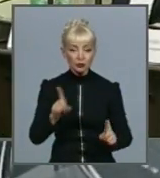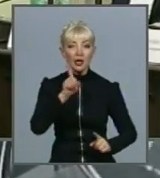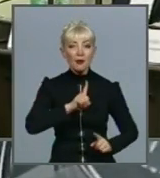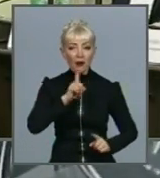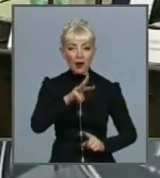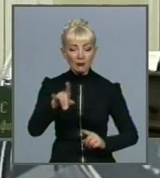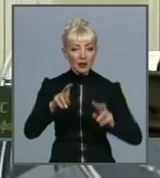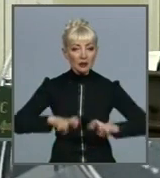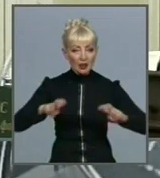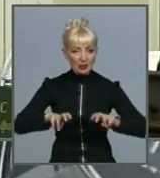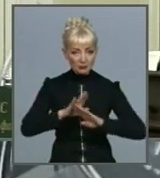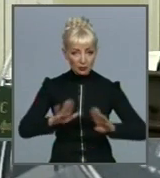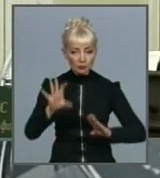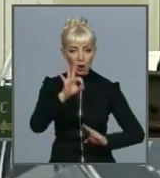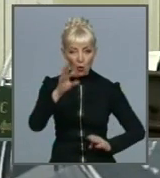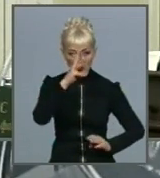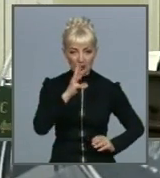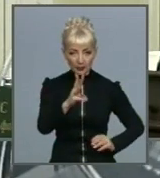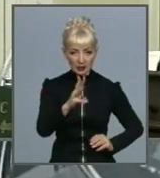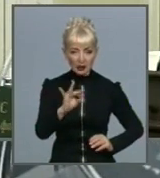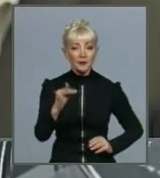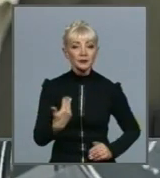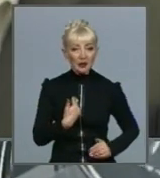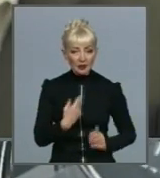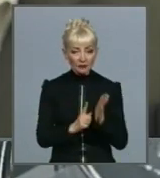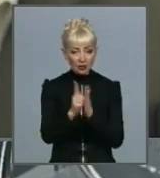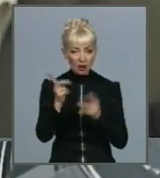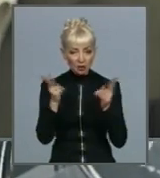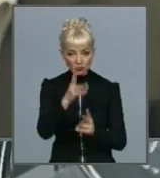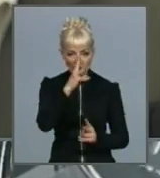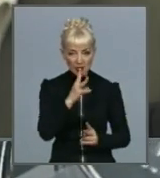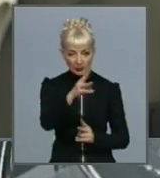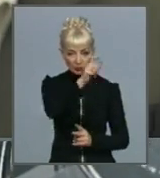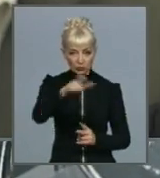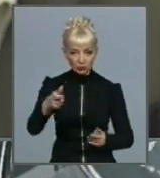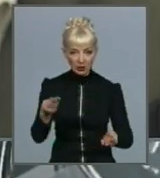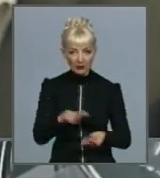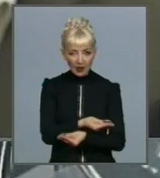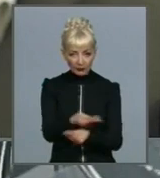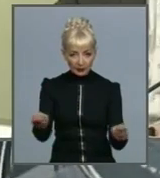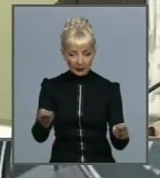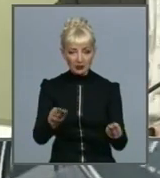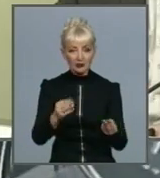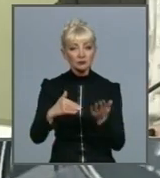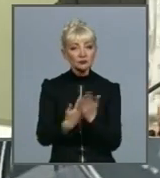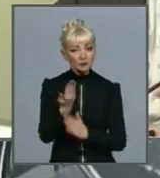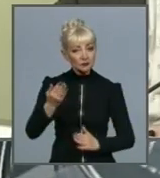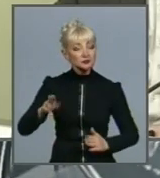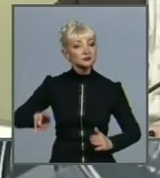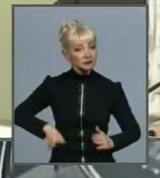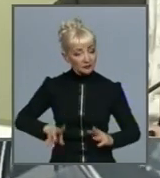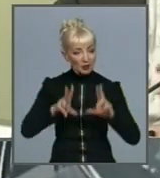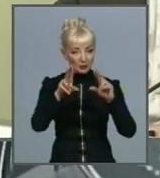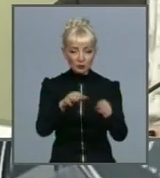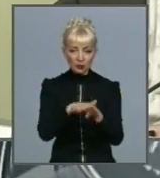заробітної плати. Нам спочатку людям заробітну плату. Нове керівництво заводу пообіцяло виконати умови міської влади